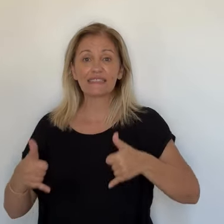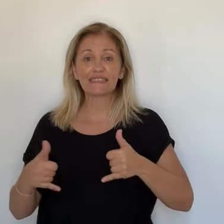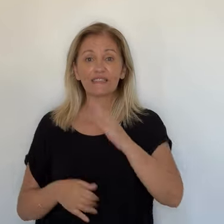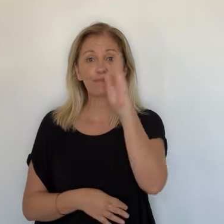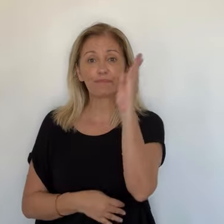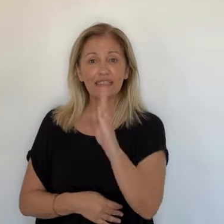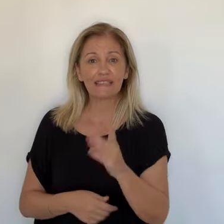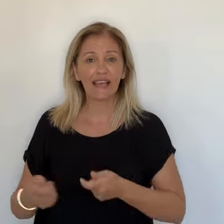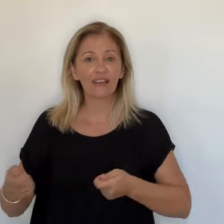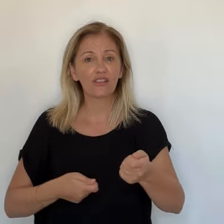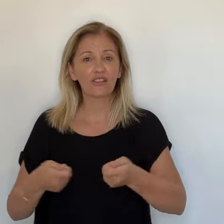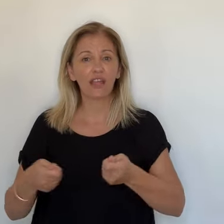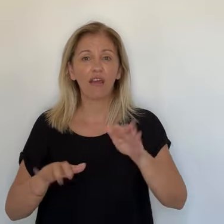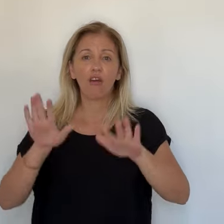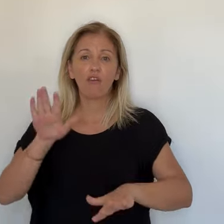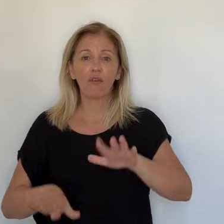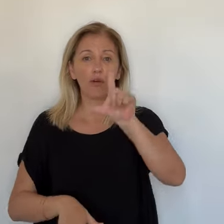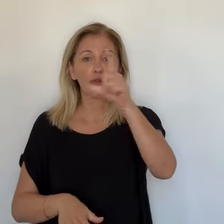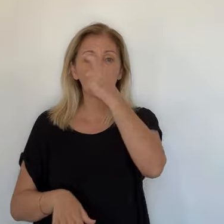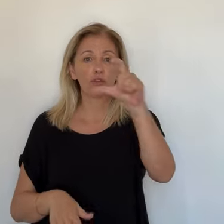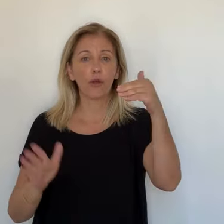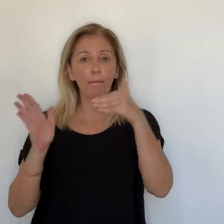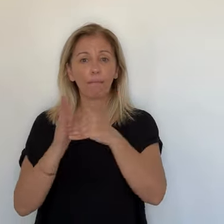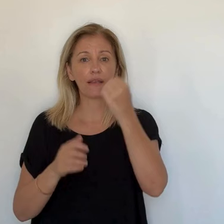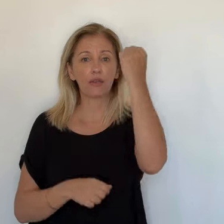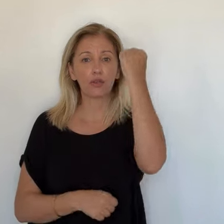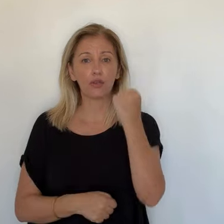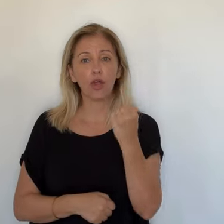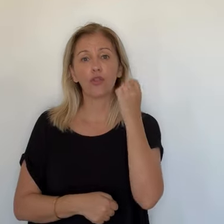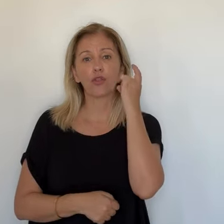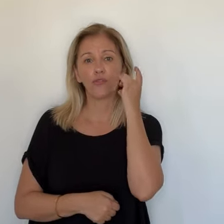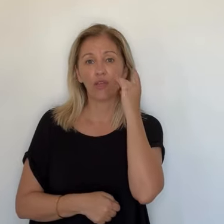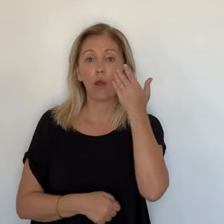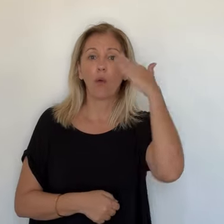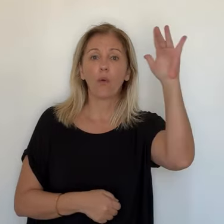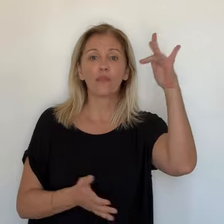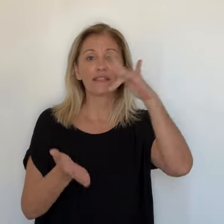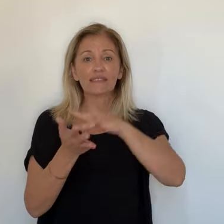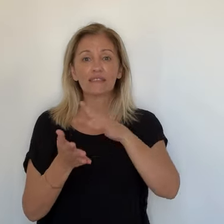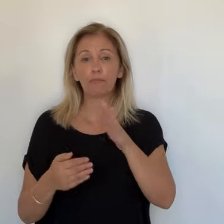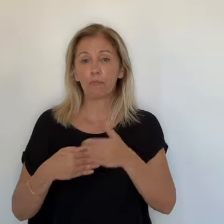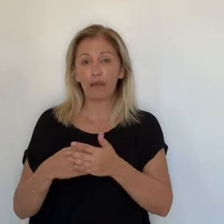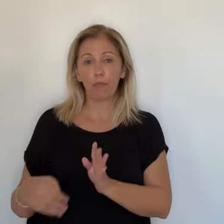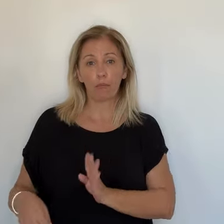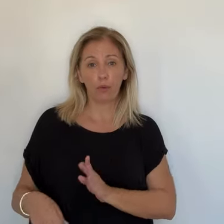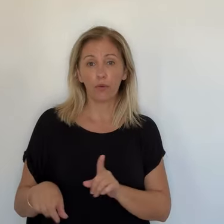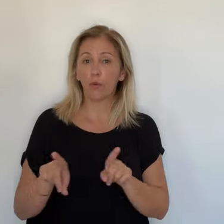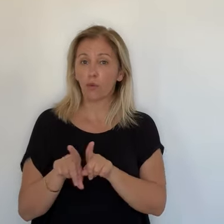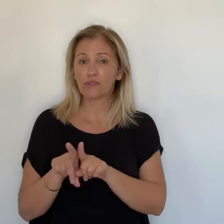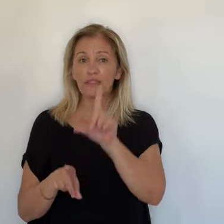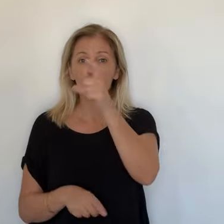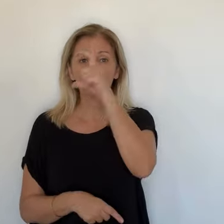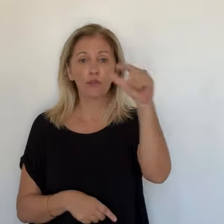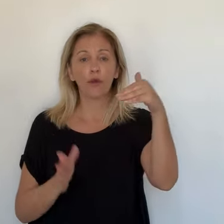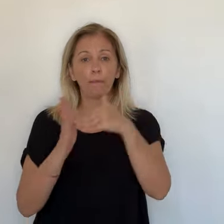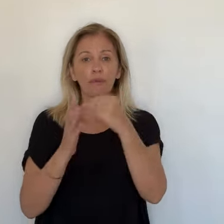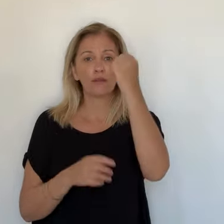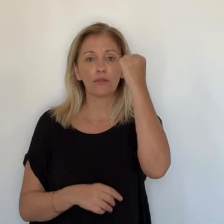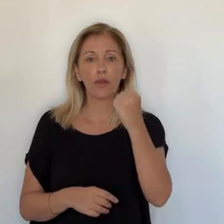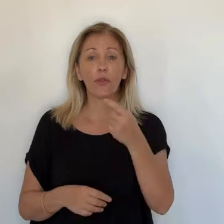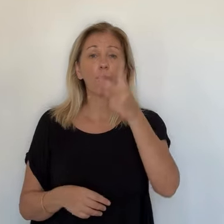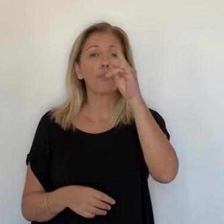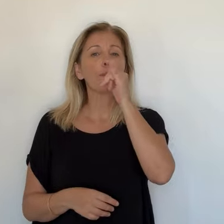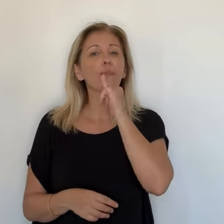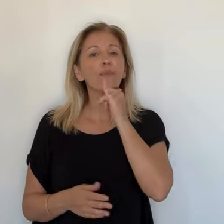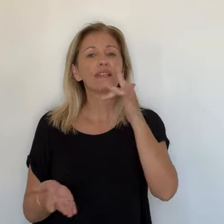On a l'expérience un peu d'avoir trois sites en France. Celui-ci fait à peu près 200 000 tonnes, on en a un autre sur les environs de Bordeaux qui fait 200 000. Le plus petit qu'on